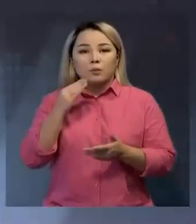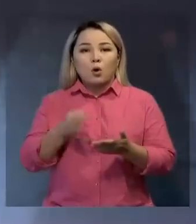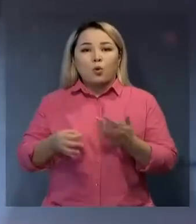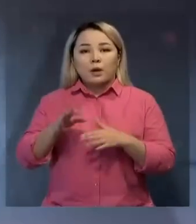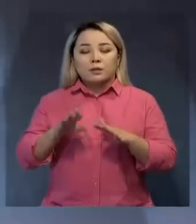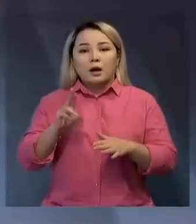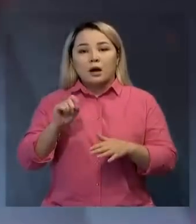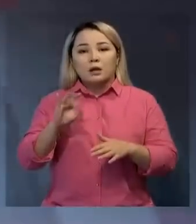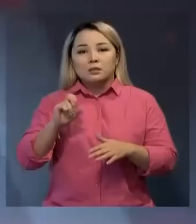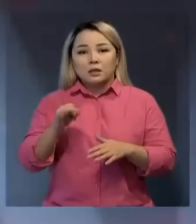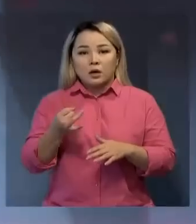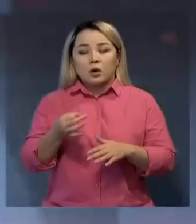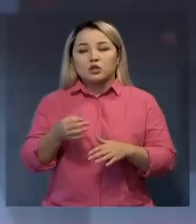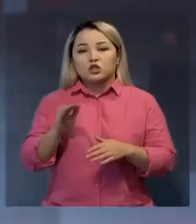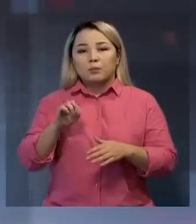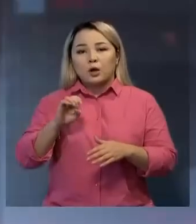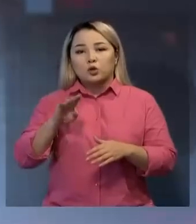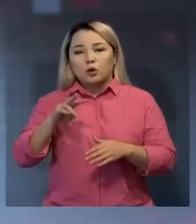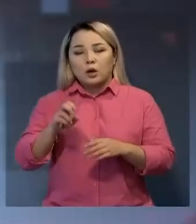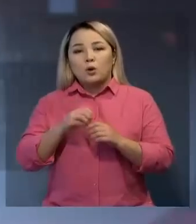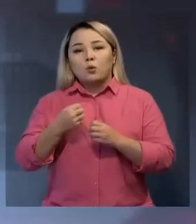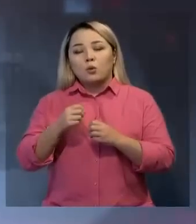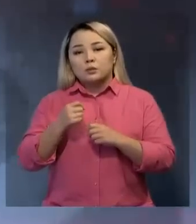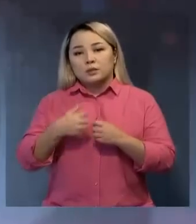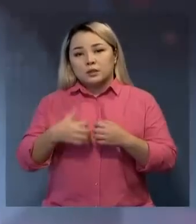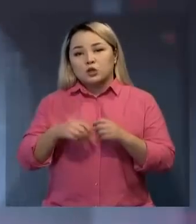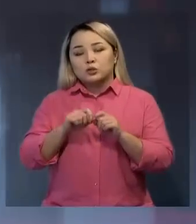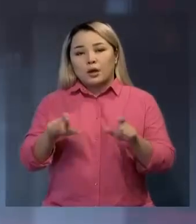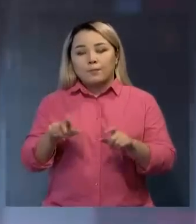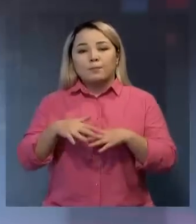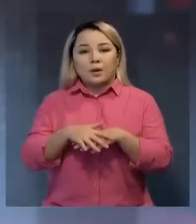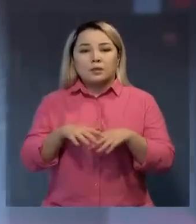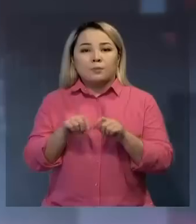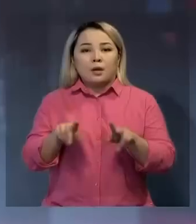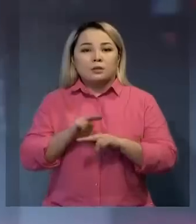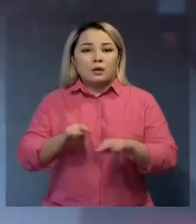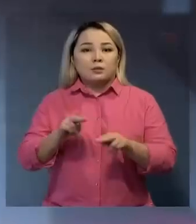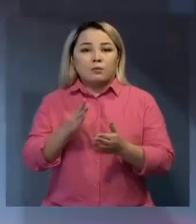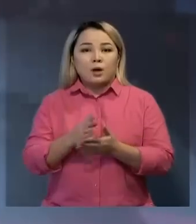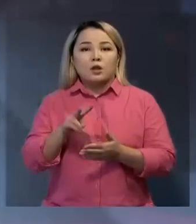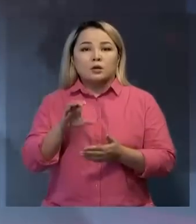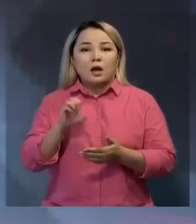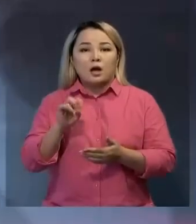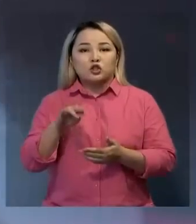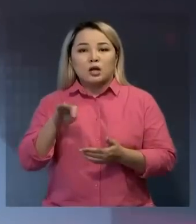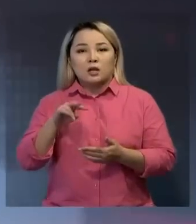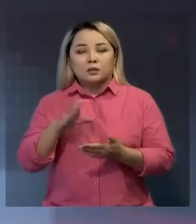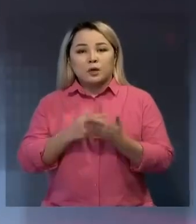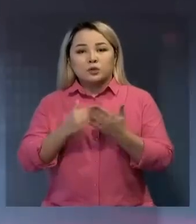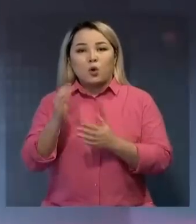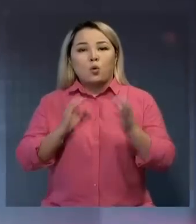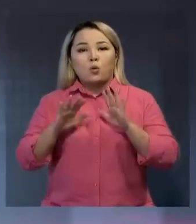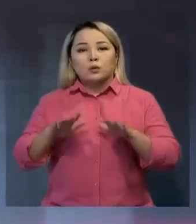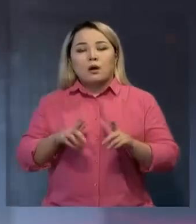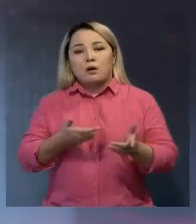яуданына қарасты жібек жолы елді мекендегі орта мектепте математика пәнінен сабақ берет. Ол жақында Лос-Анджелес тегі беделді жоғарғы оқу